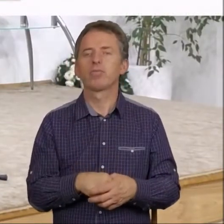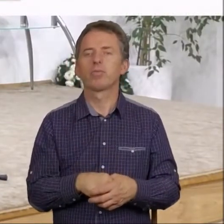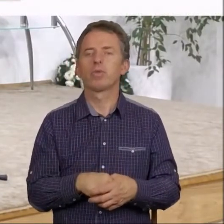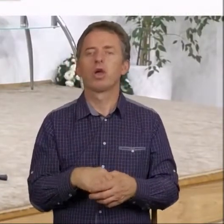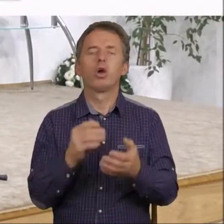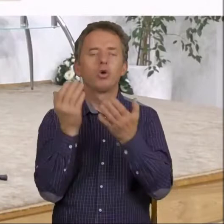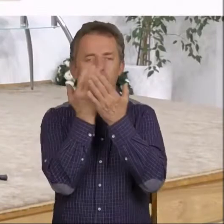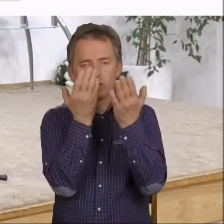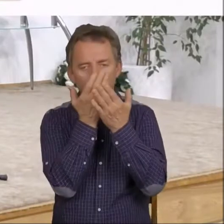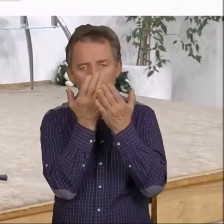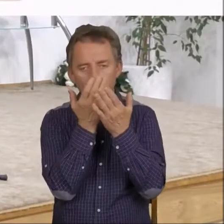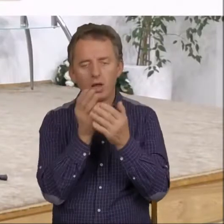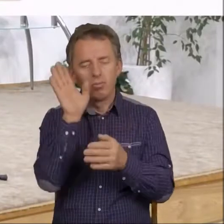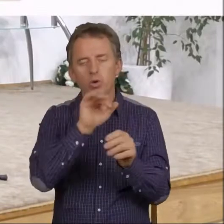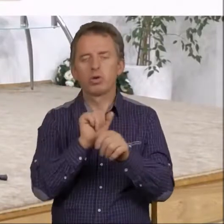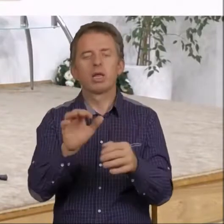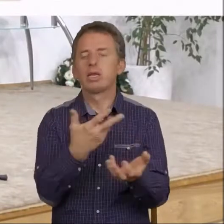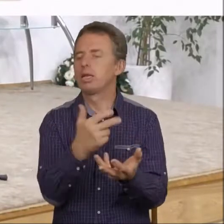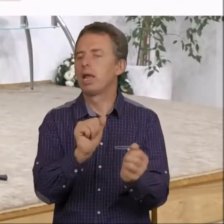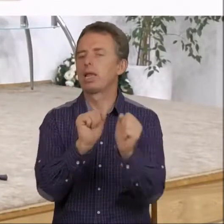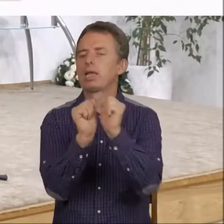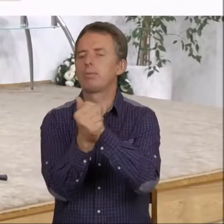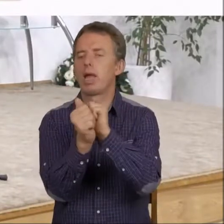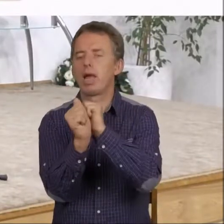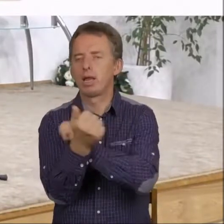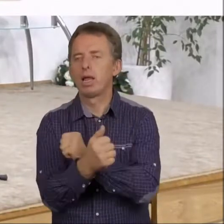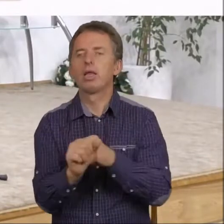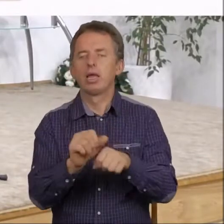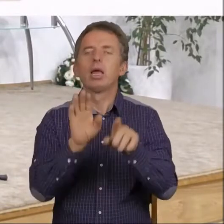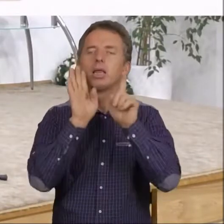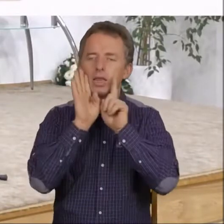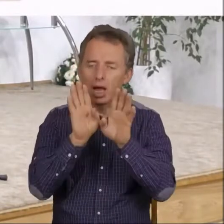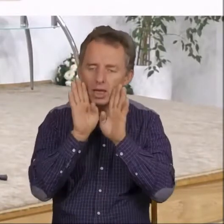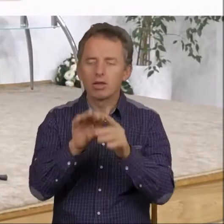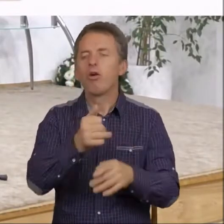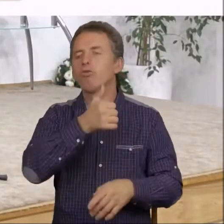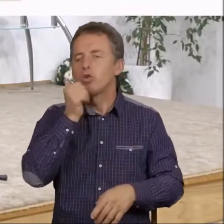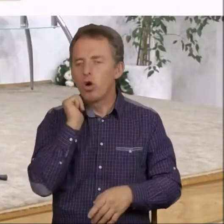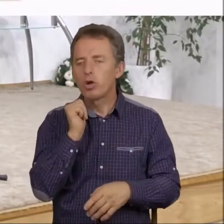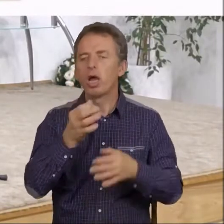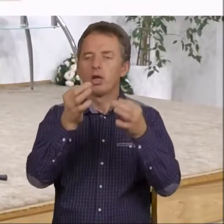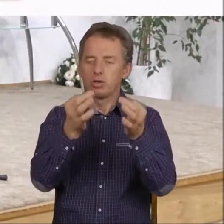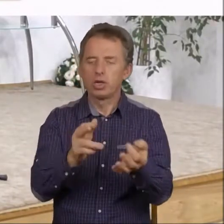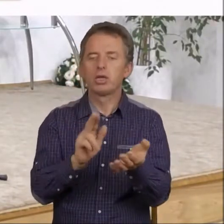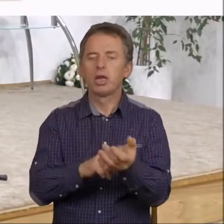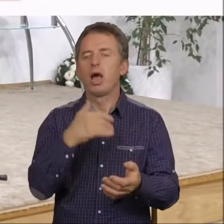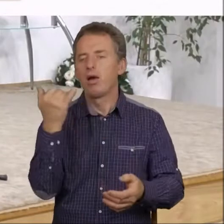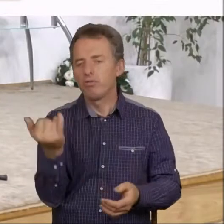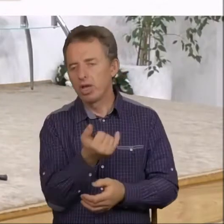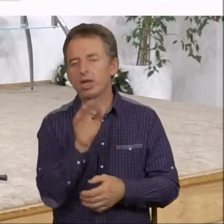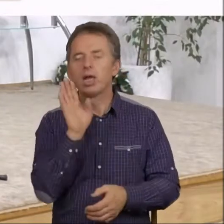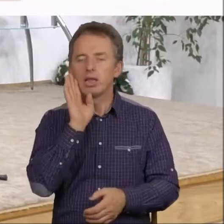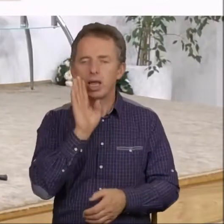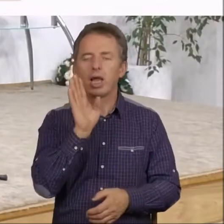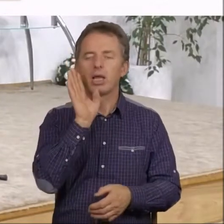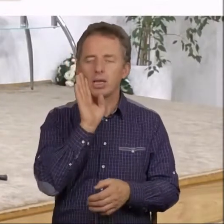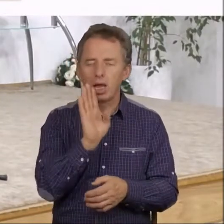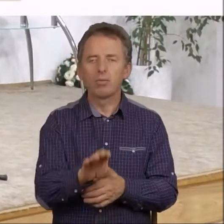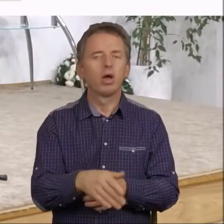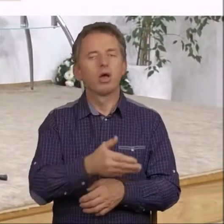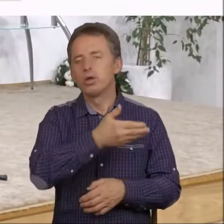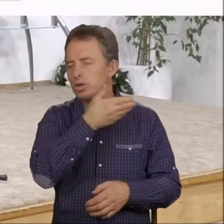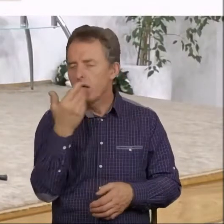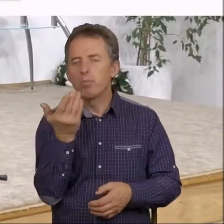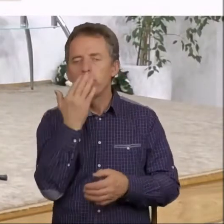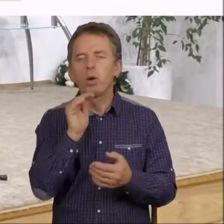Czytamy, że Bóg jest niezmienny. Że jest taki sam, wczoraj, dziś i na wieki. Ten sam. A więc nie ma mowy